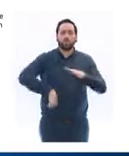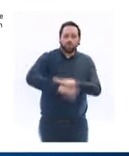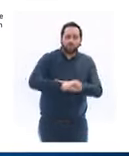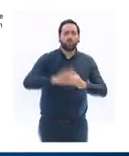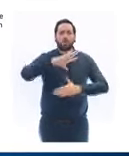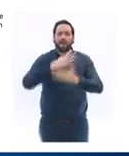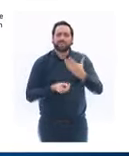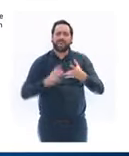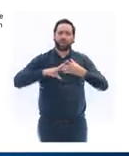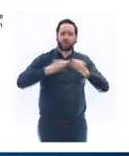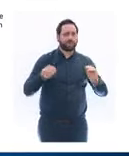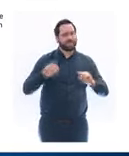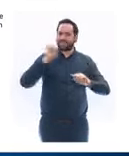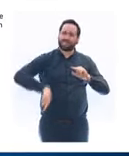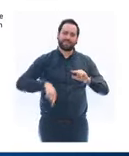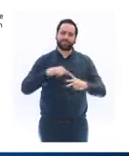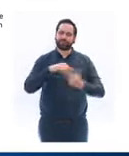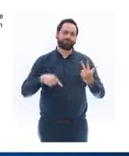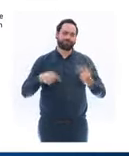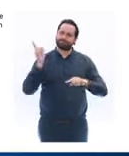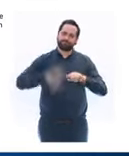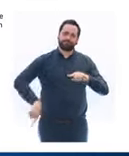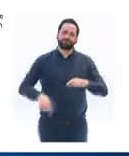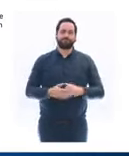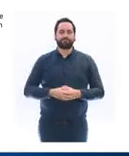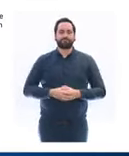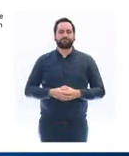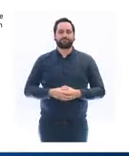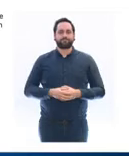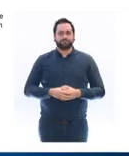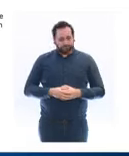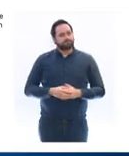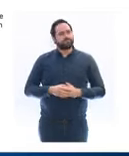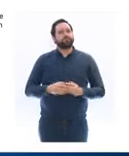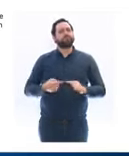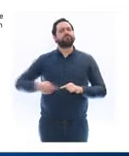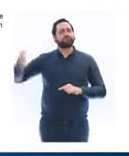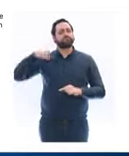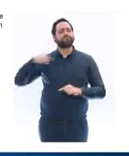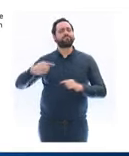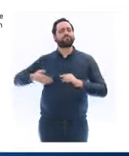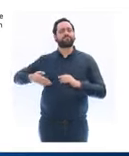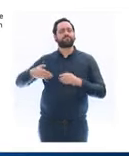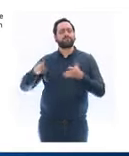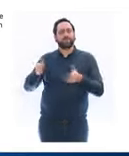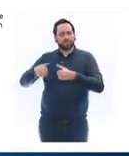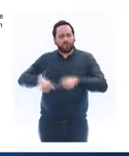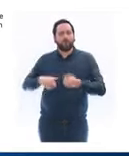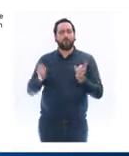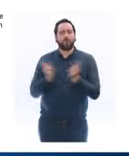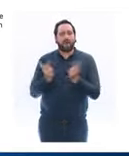En revanche, contrairement au printemps, les parcs, jardins, forêts, plages resteront ouverts.